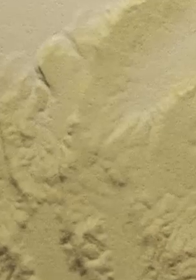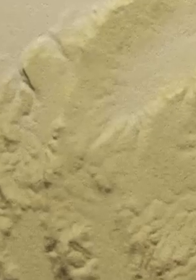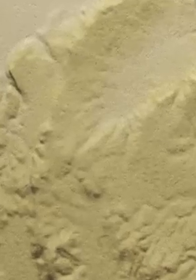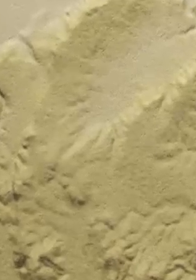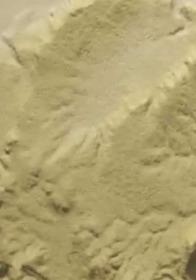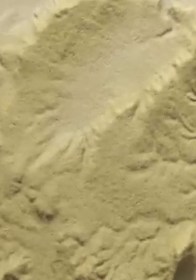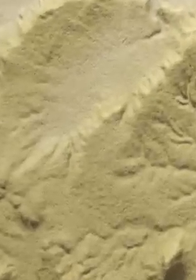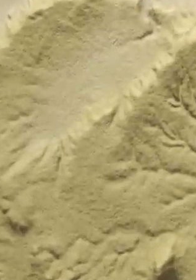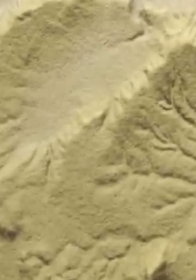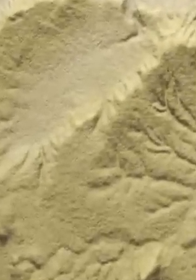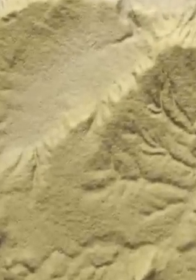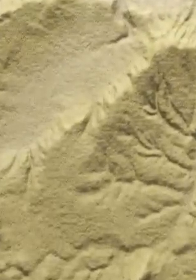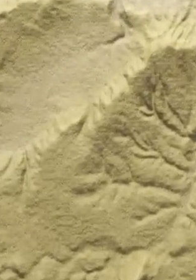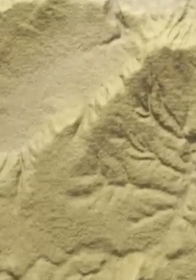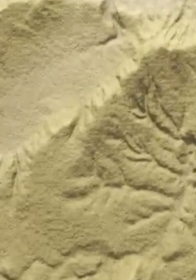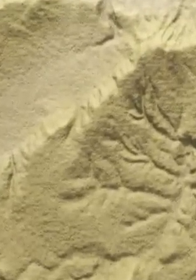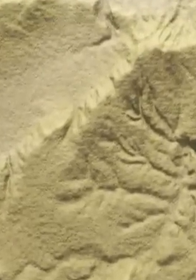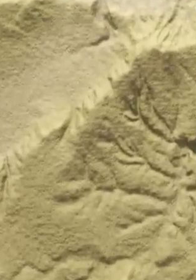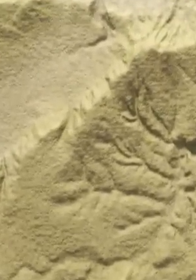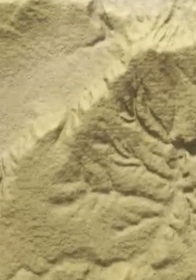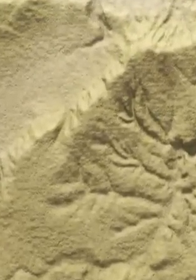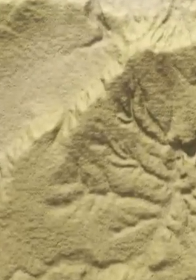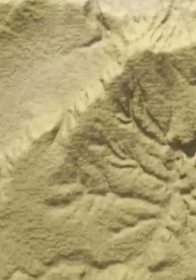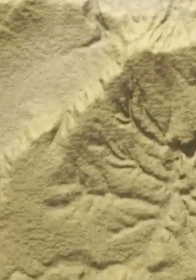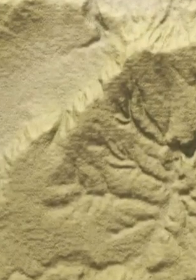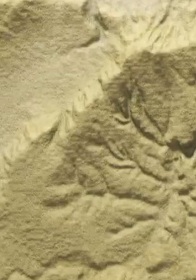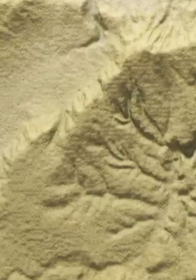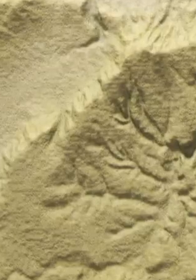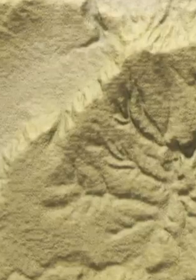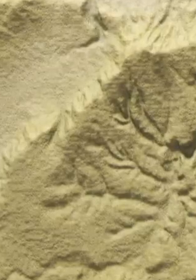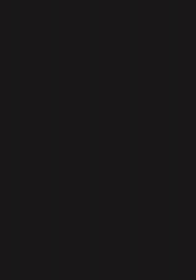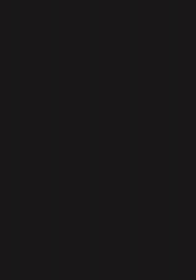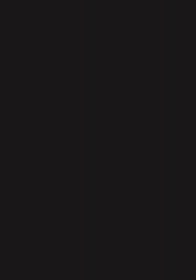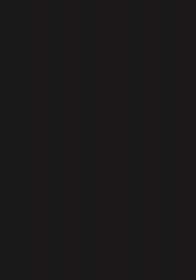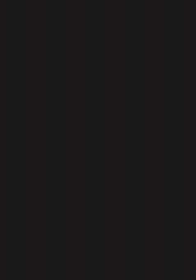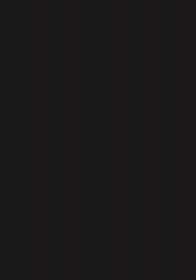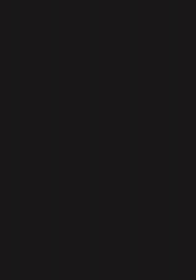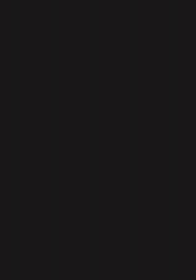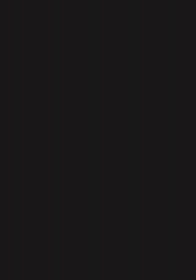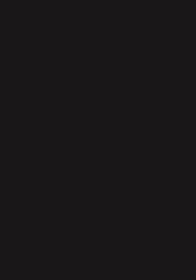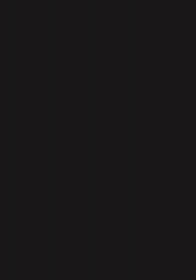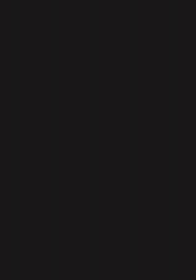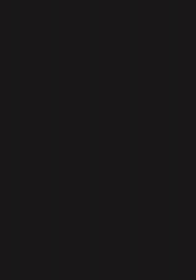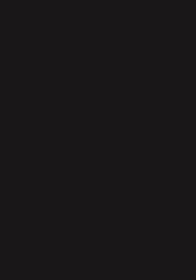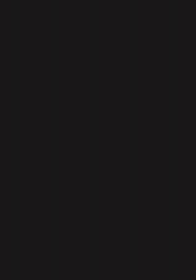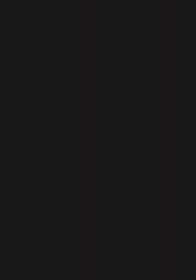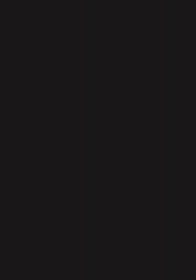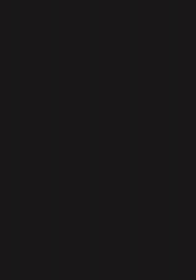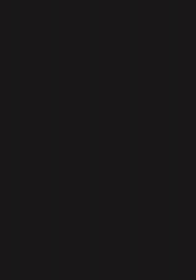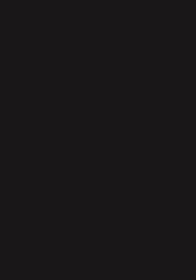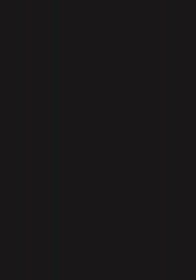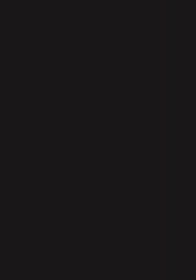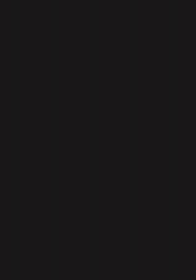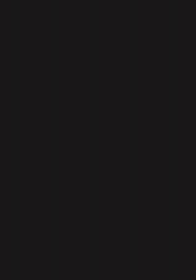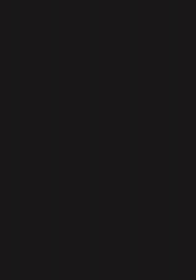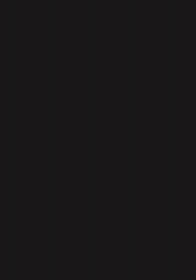שעת נעילה, ערב הבכורה, שני בתשע ורבע. תעשו אחת ועוד אחת. כאן 11.